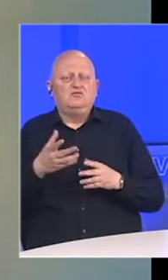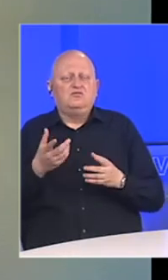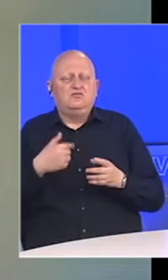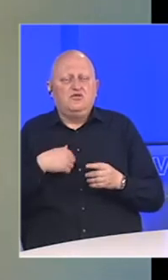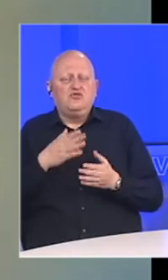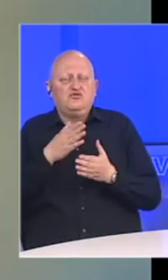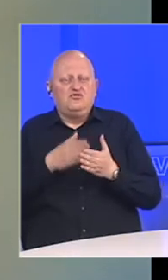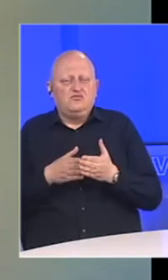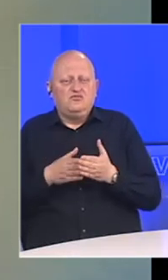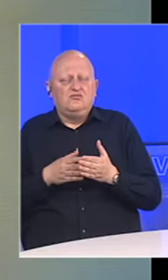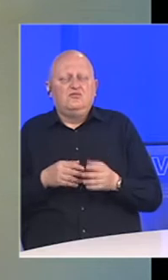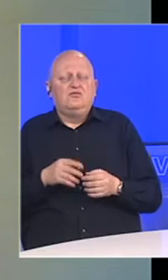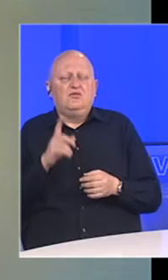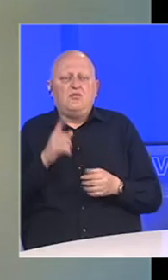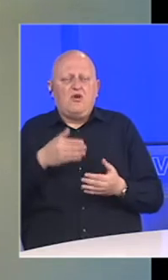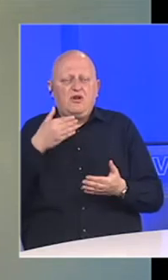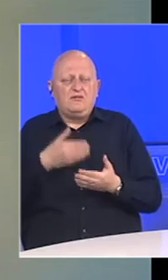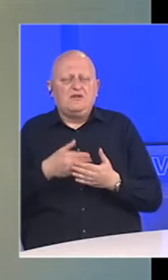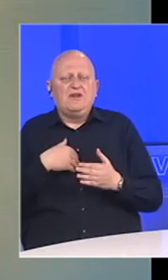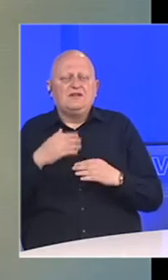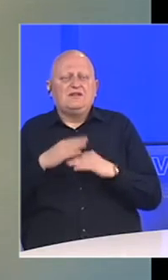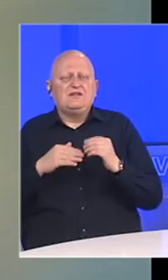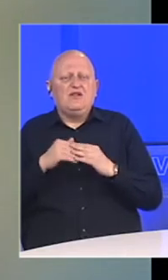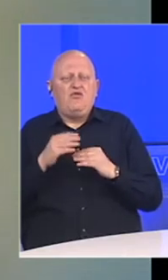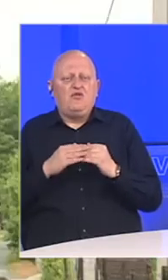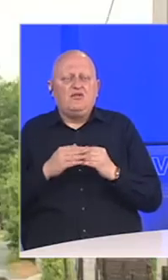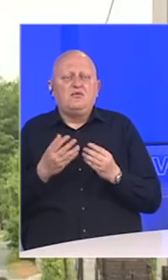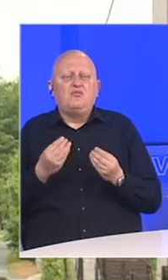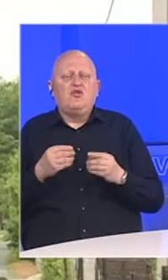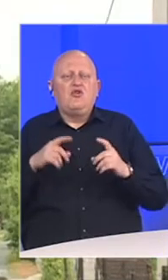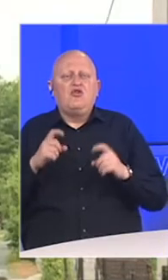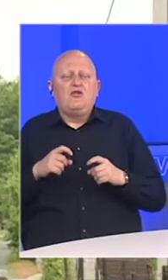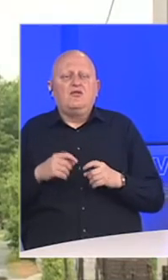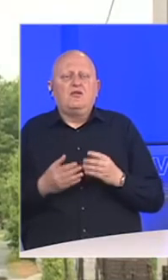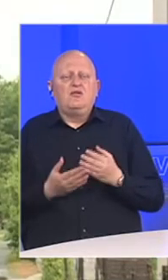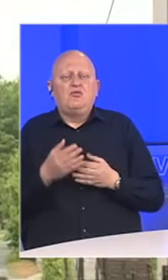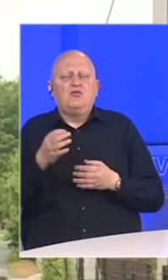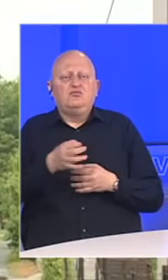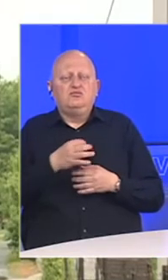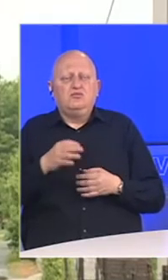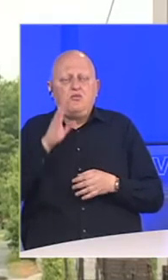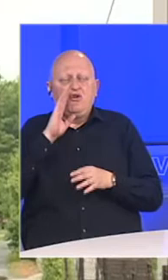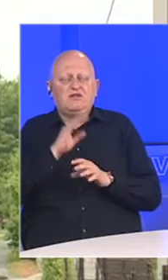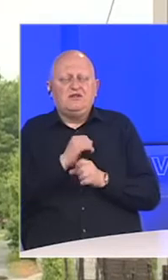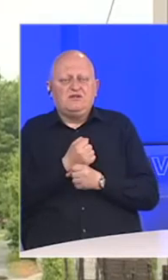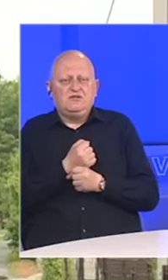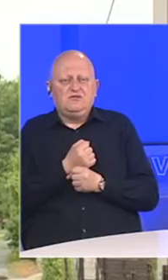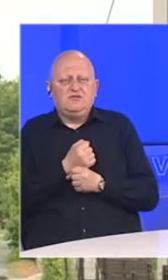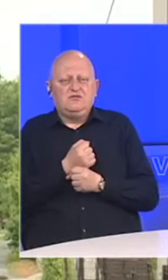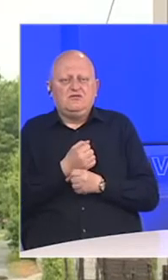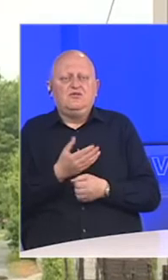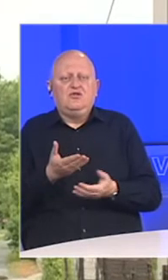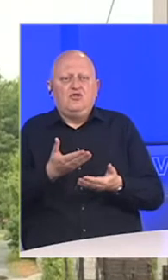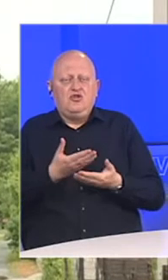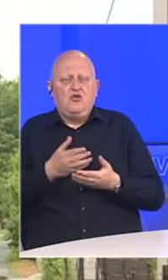segmenta tiče, moram priznat da sam zadovoljan, jer mnogi Romi u mnogim lokalitetima na poručju Bosne i Hercegovine su